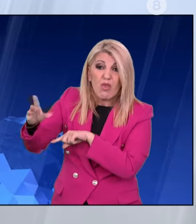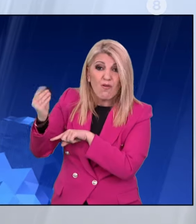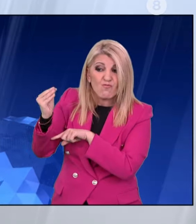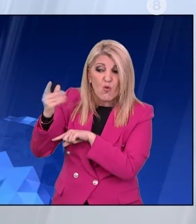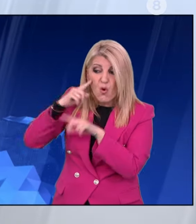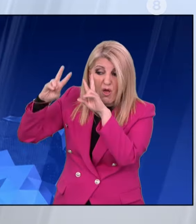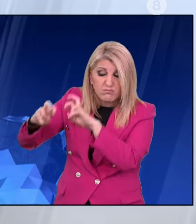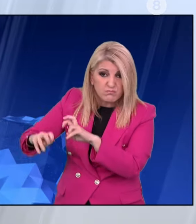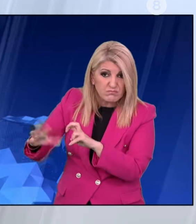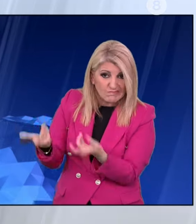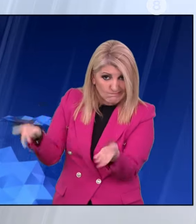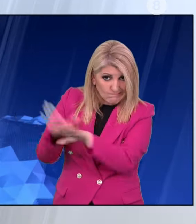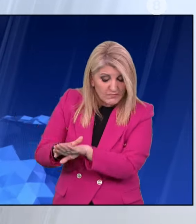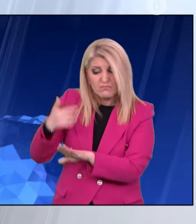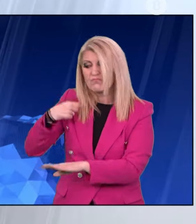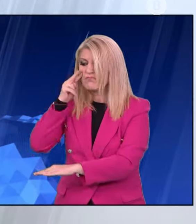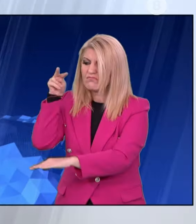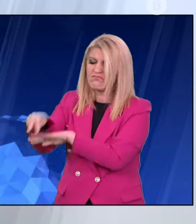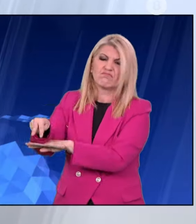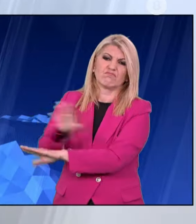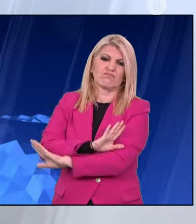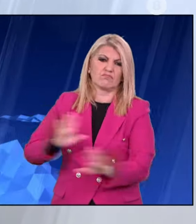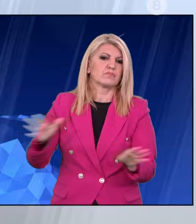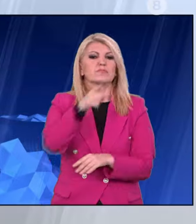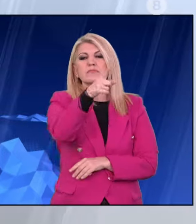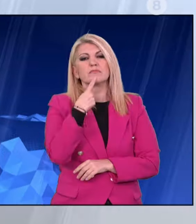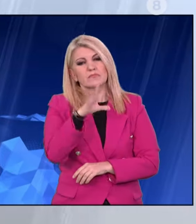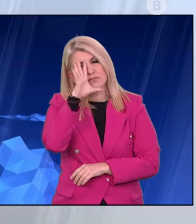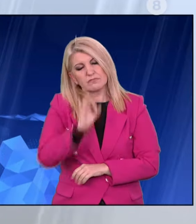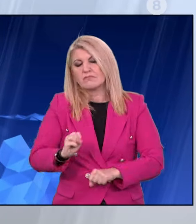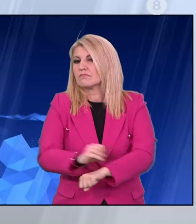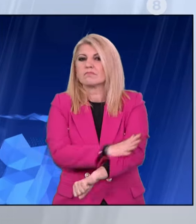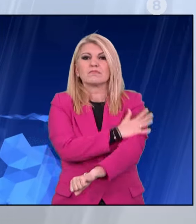Ήταν συγκλονιστικό το όλο ο κόσμος που περίμενε απ' έξω. Ήταν από όλα τα μέρη της Ευρώπης.